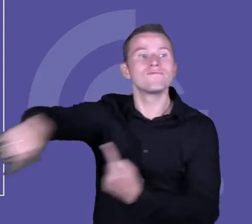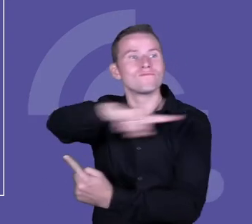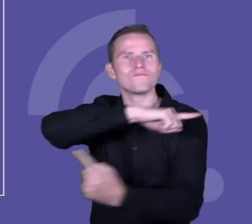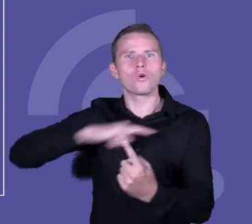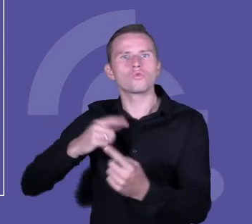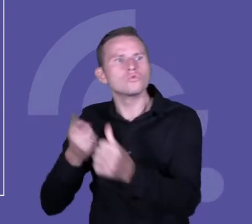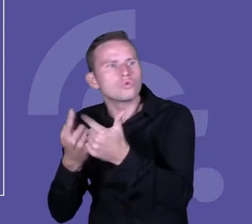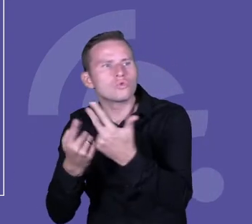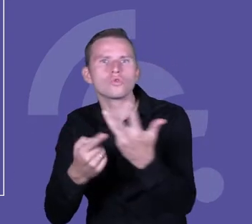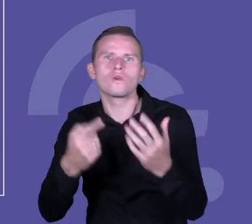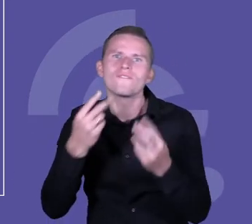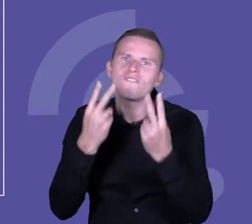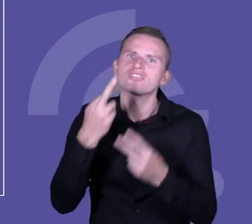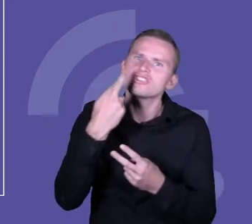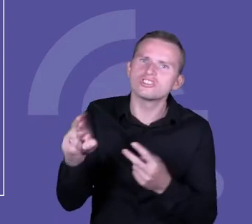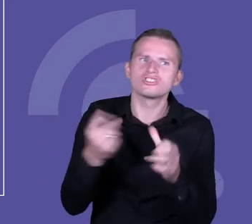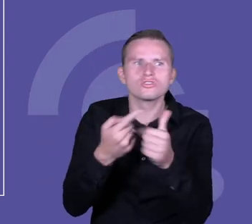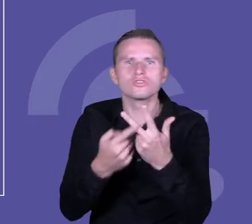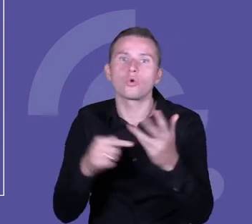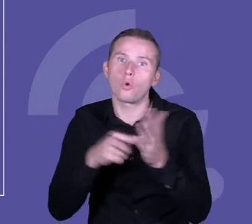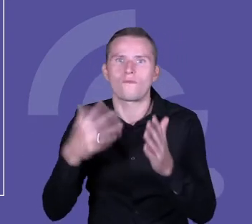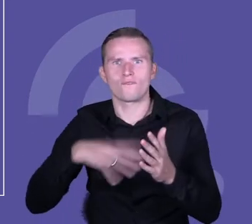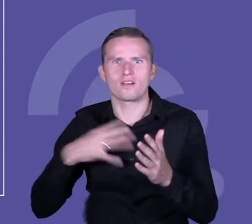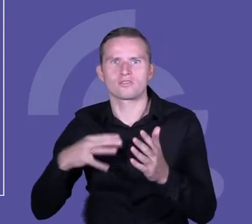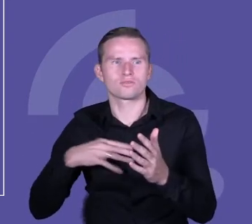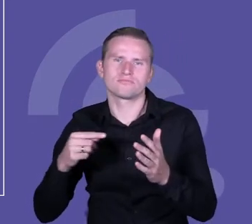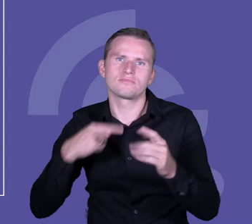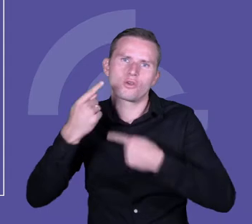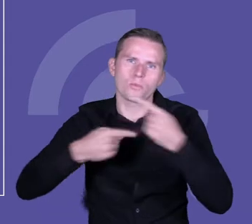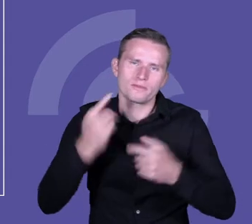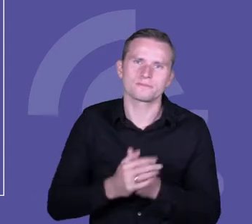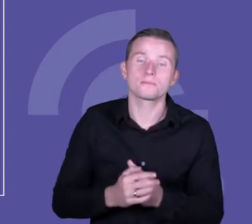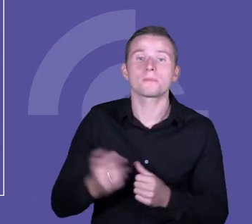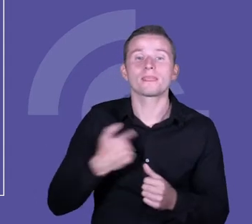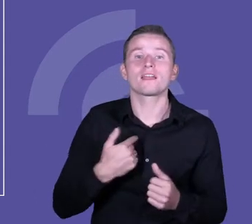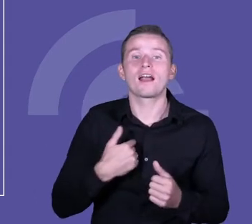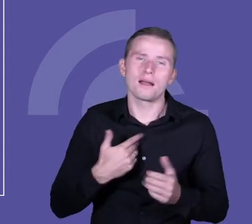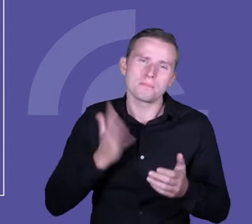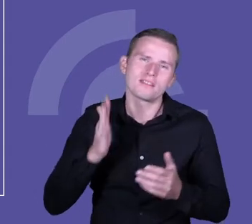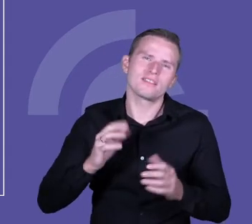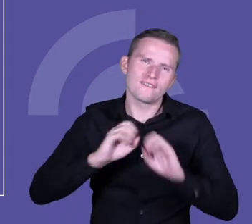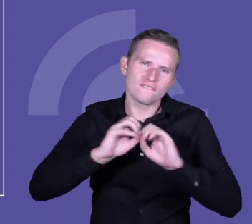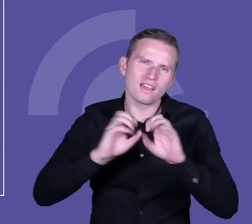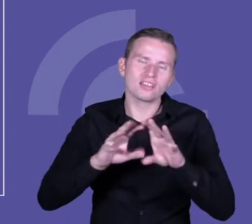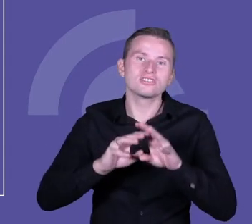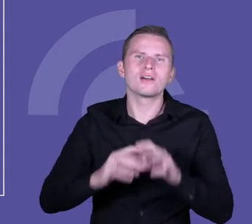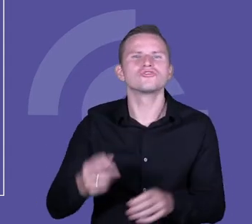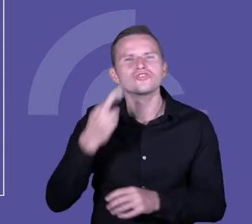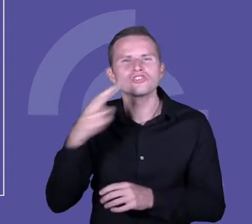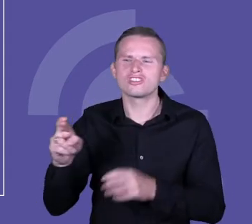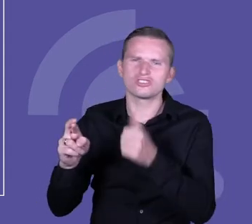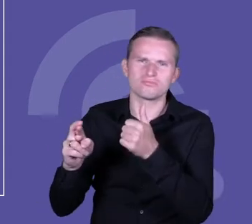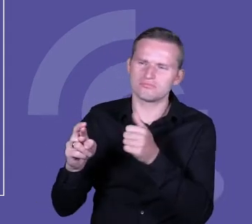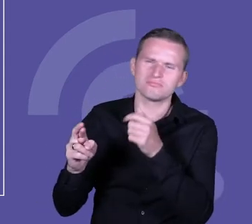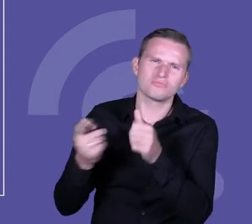ważnych rzeczy, nad którymi się powinniśmy zastanowić. I będę mówić o rzeczach, o których się, no nieczęsto mówi, albo za